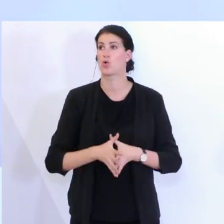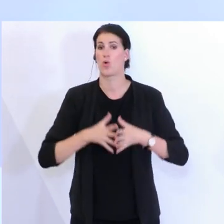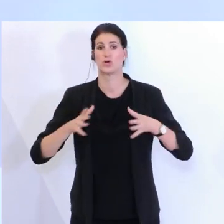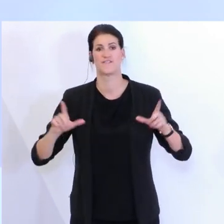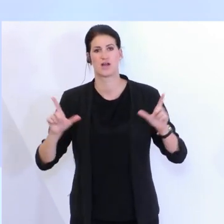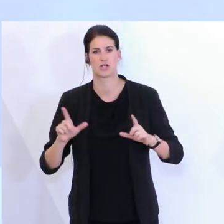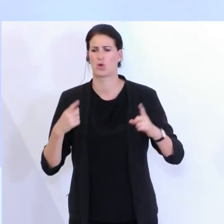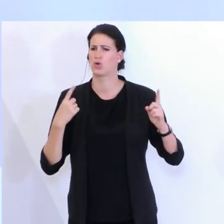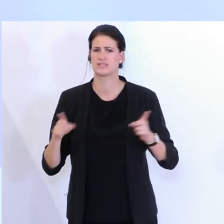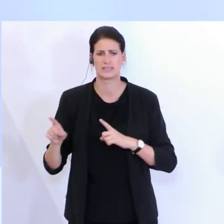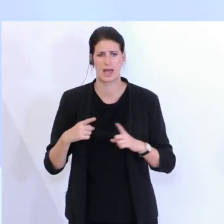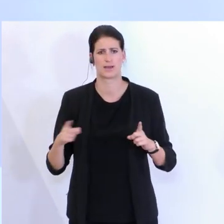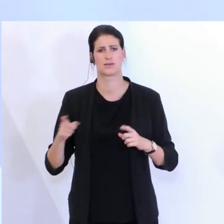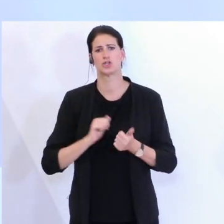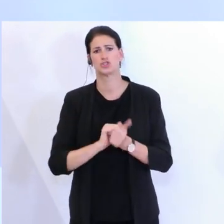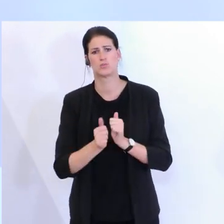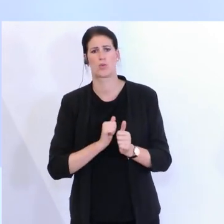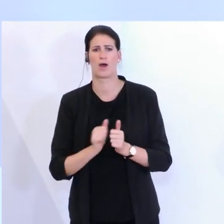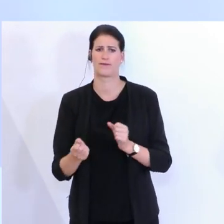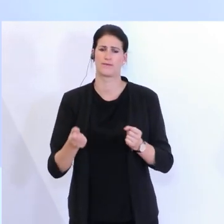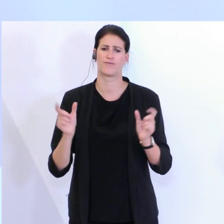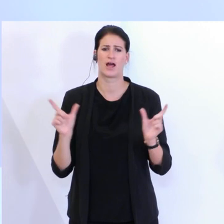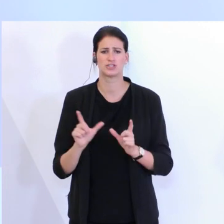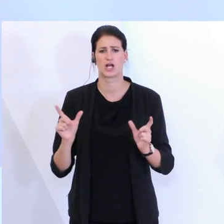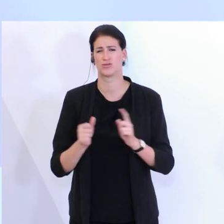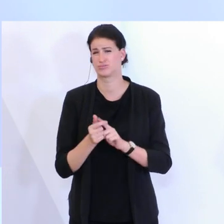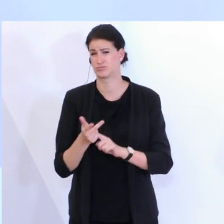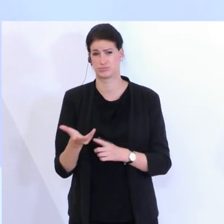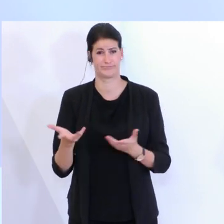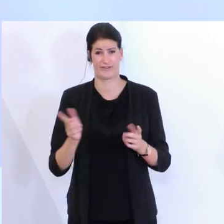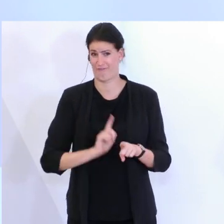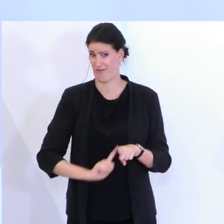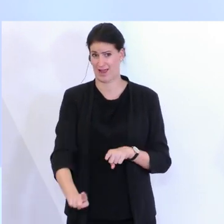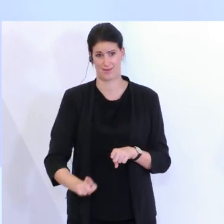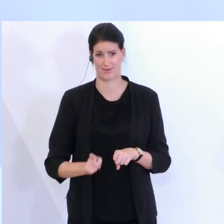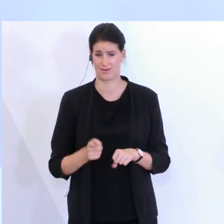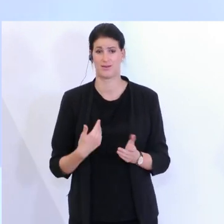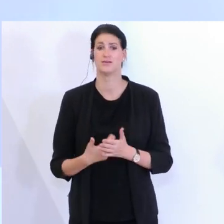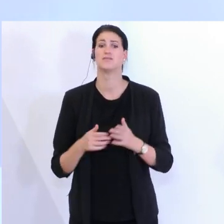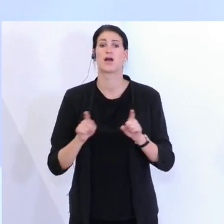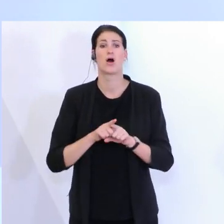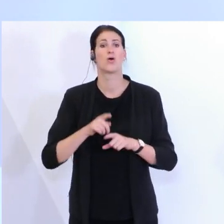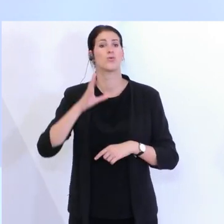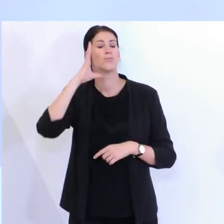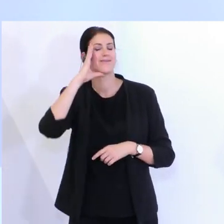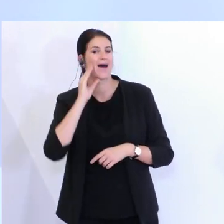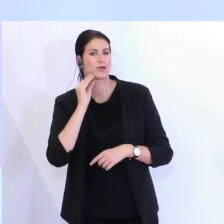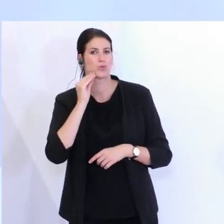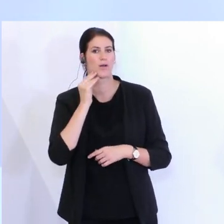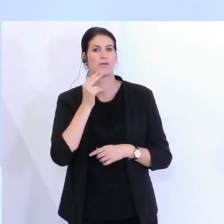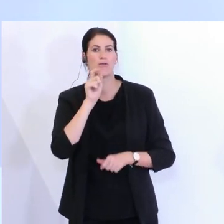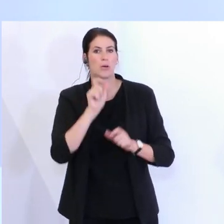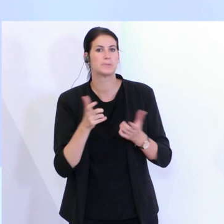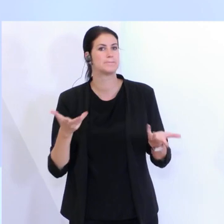Konzerte, Sportereignisse fehlen, fehlen halt wirklich auch die dazugehörigen Nächtigungen. Das